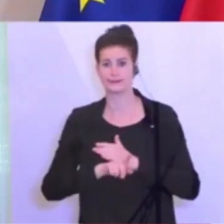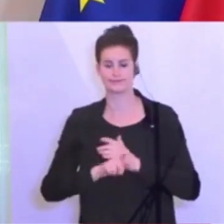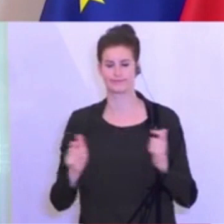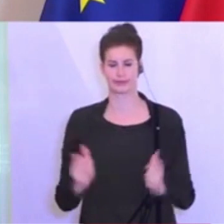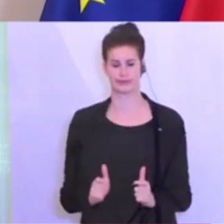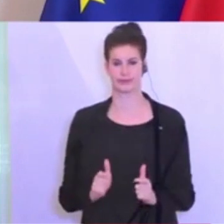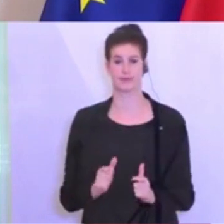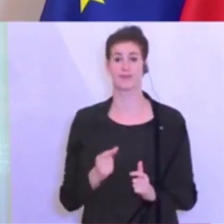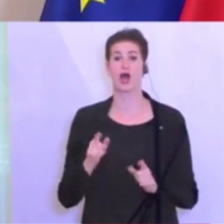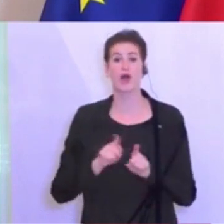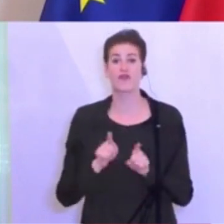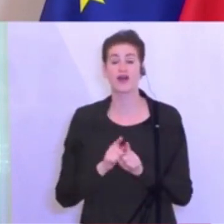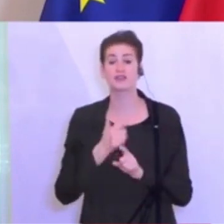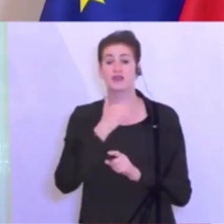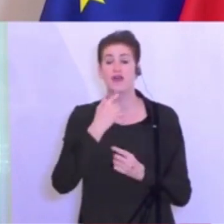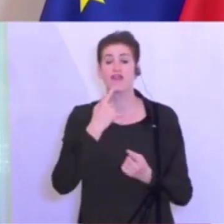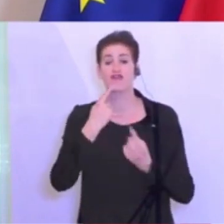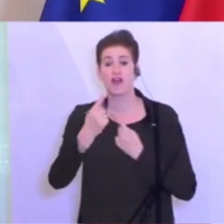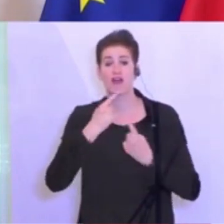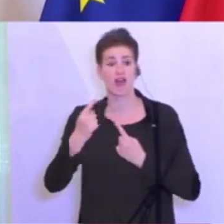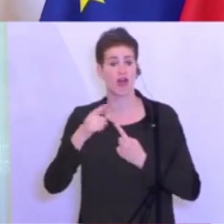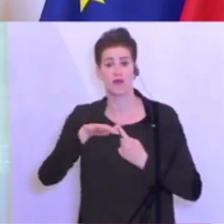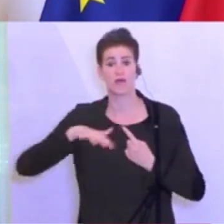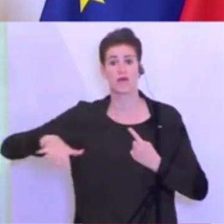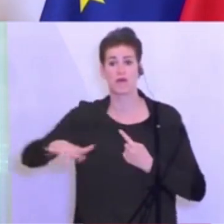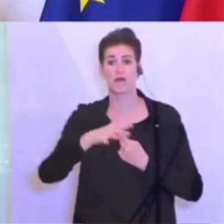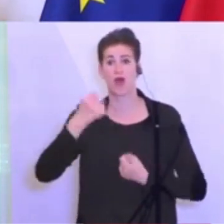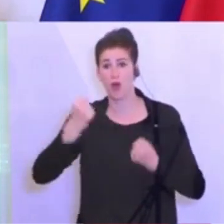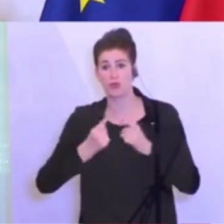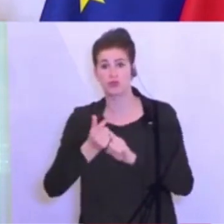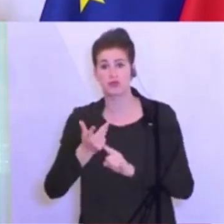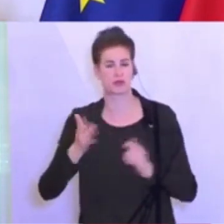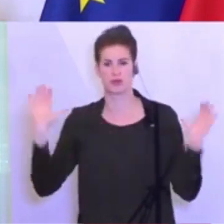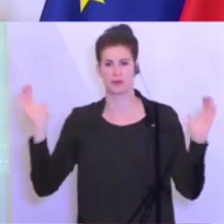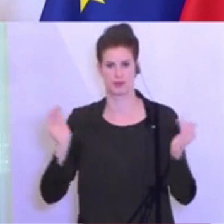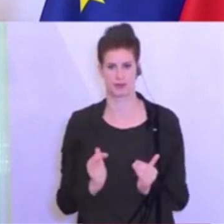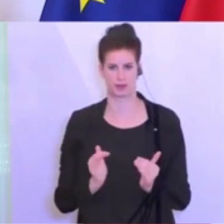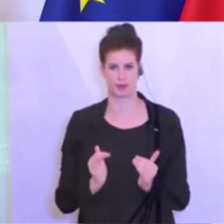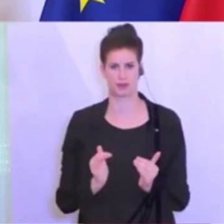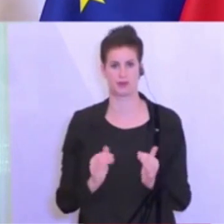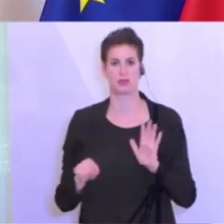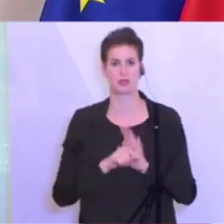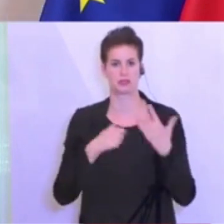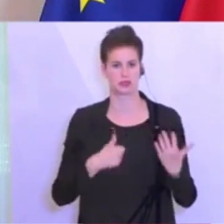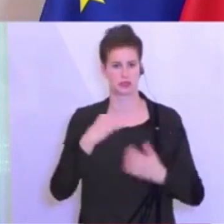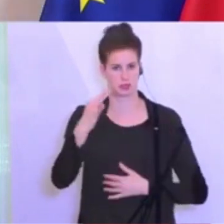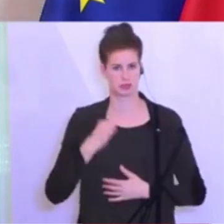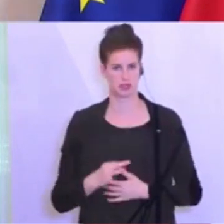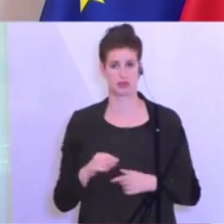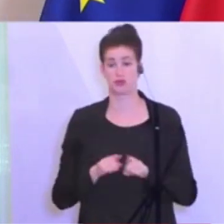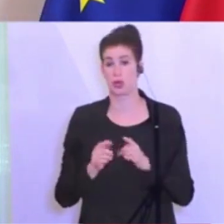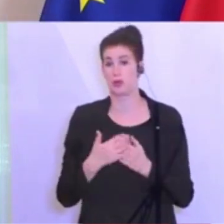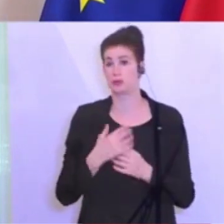Verkehrsteilnehmer auch auf unseren Straßen unterwegs waren. Deutlich weniger, bis zu 60 Prozent. Und gleichzeitig hat sich ein absurdes Phänomen ergeben, dass plötzlich